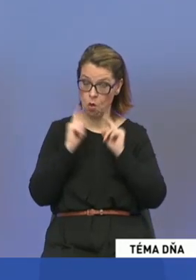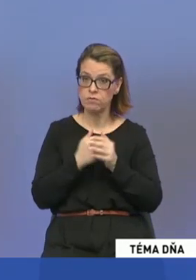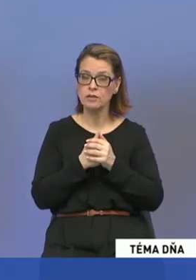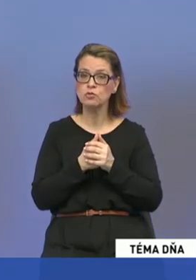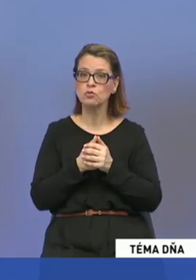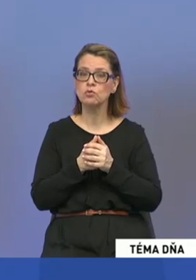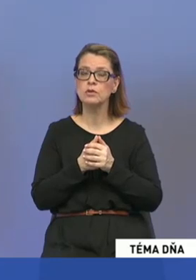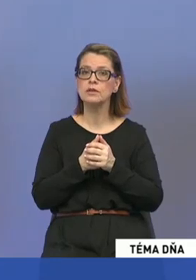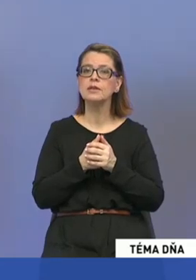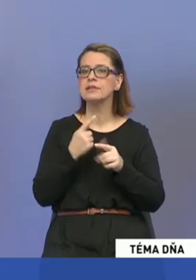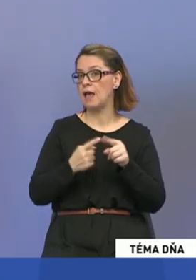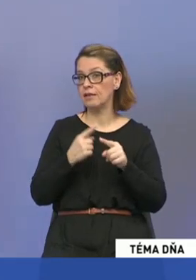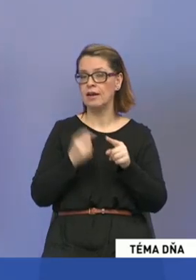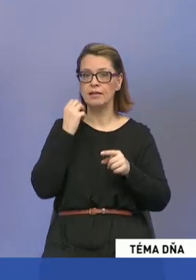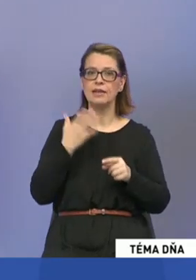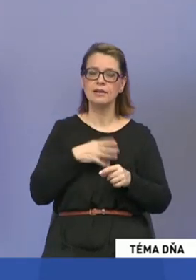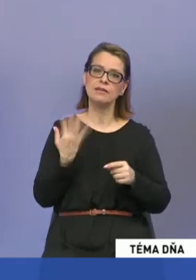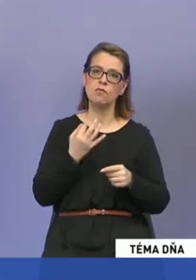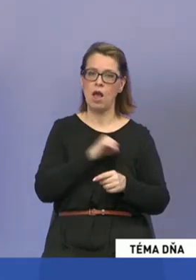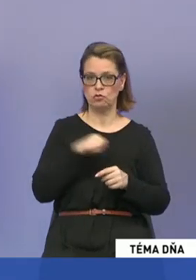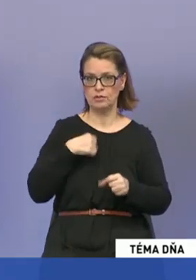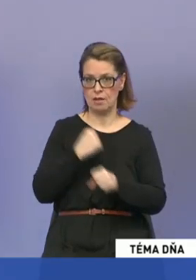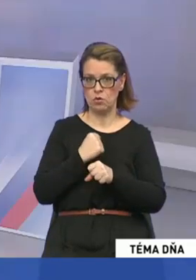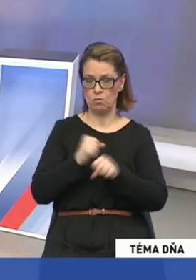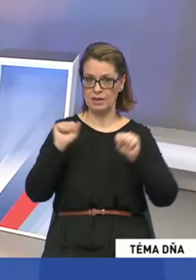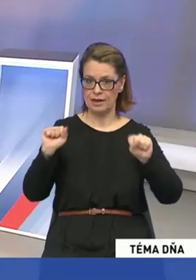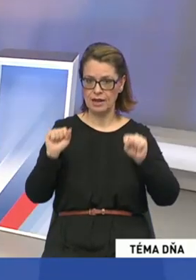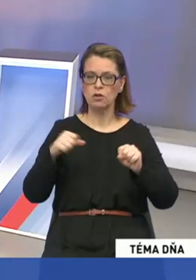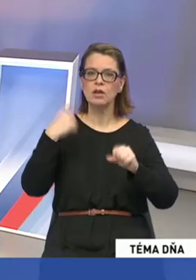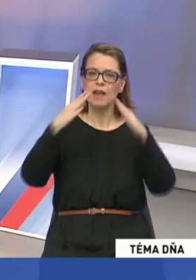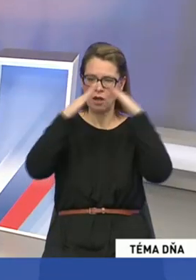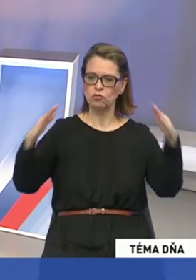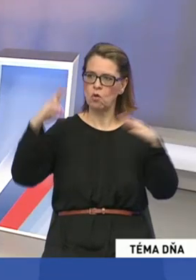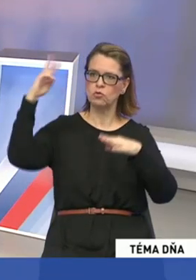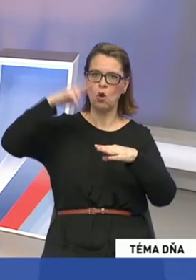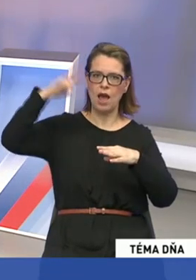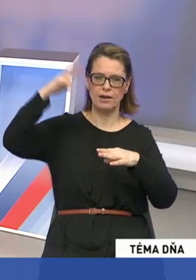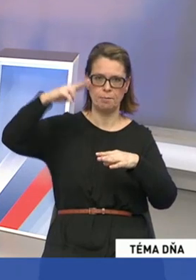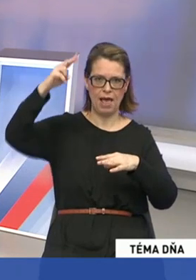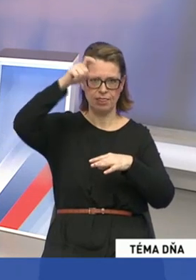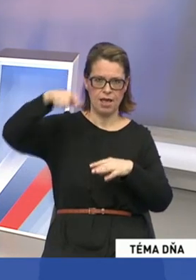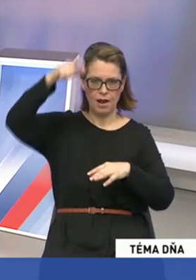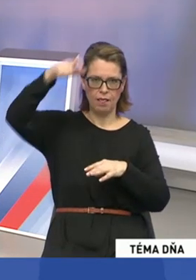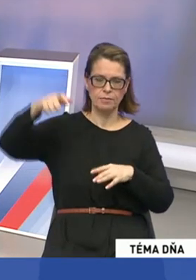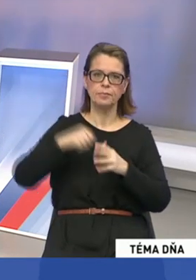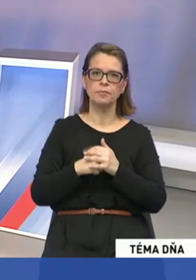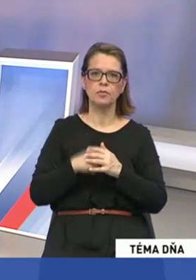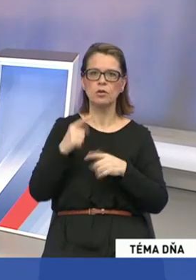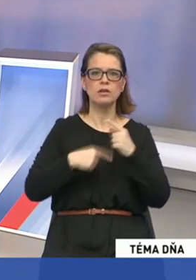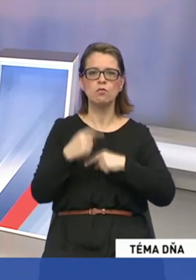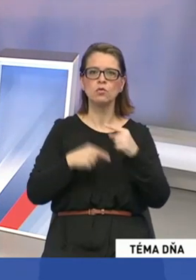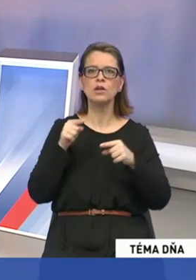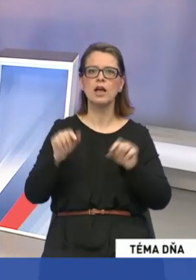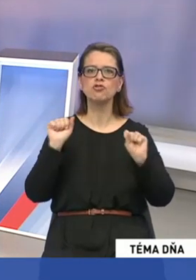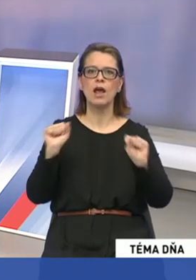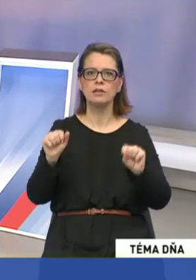zatiaľ, keď si chce niekto vyrábať sám elektrickú energiu a dá si napríklad na svoj dom solárne panely, tak to nefunguje tak, že tú